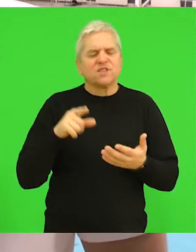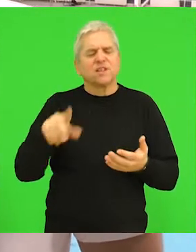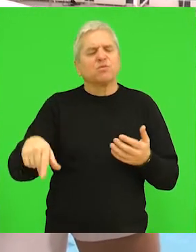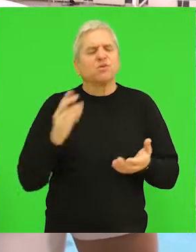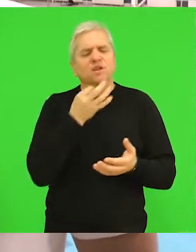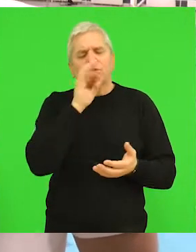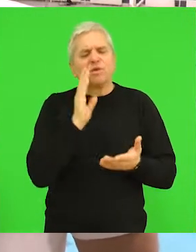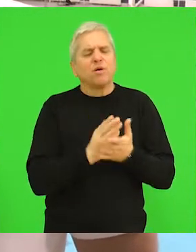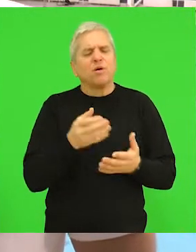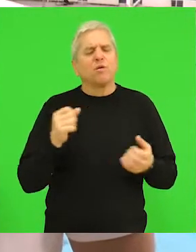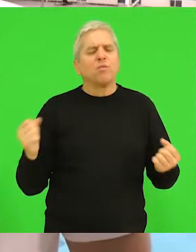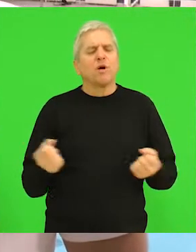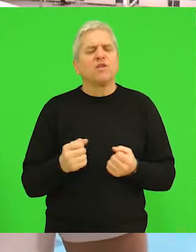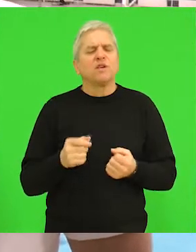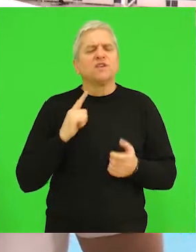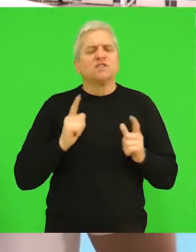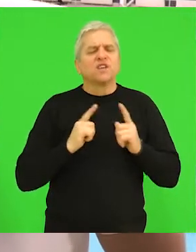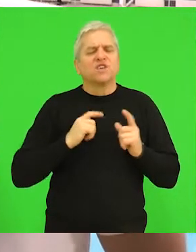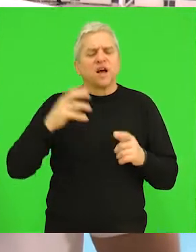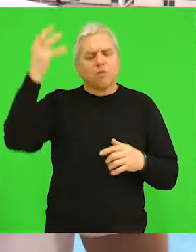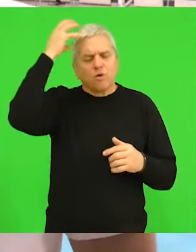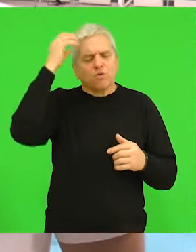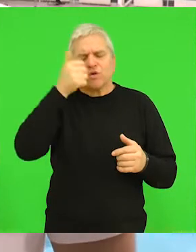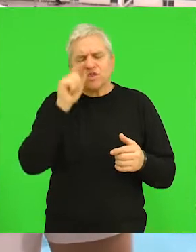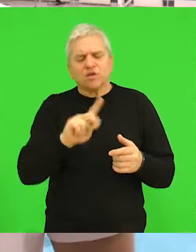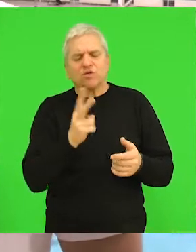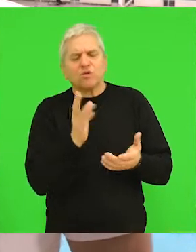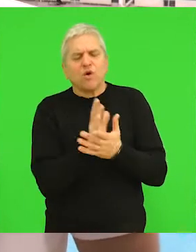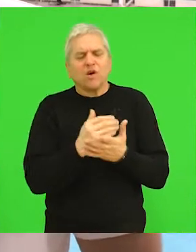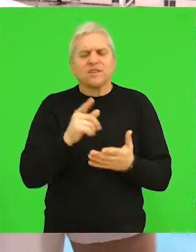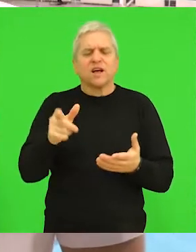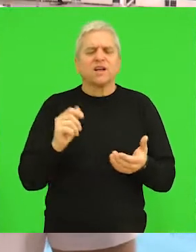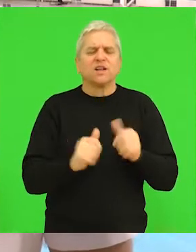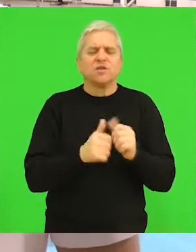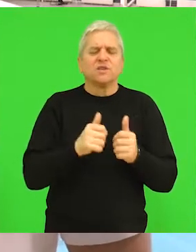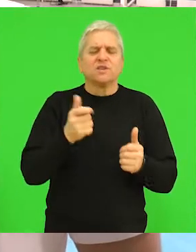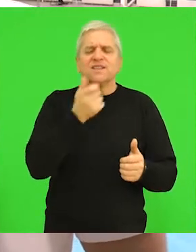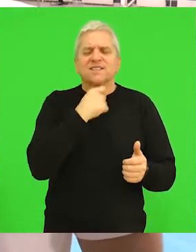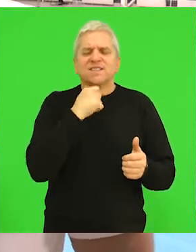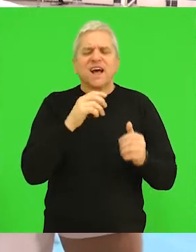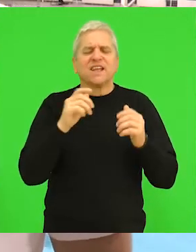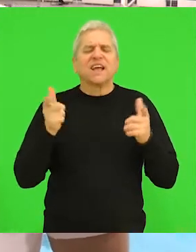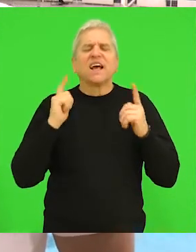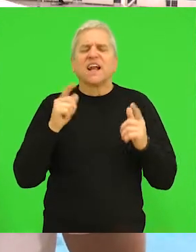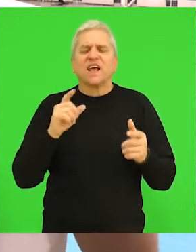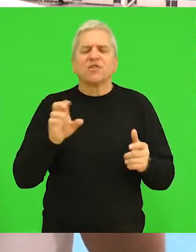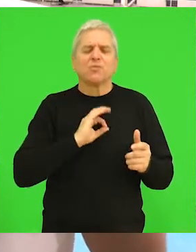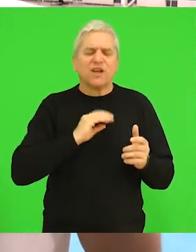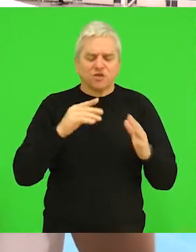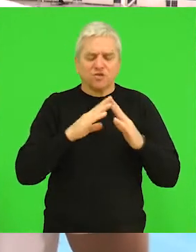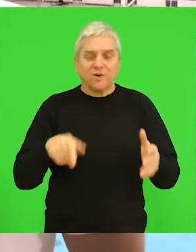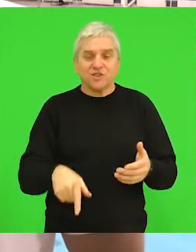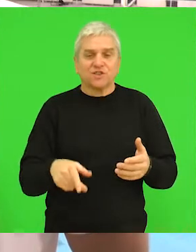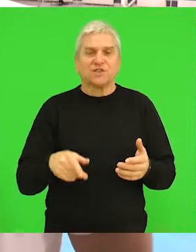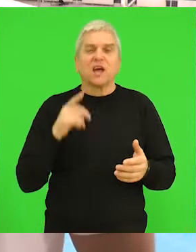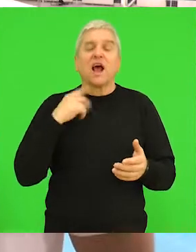i da čekamo ono što je po meni kruna ovog drugog dela to je utakmica sa starim gradom u Bečaju. To je utakmica koja će